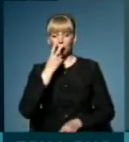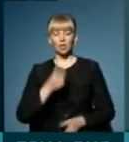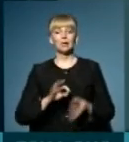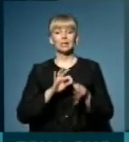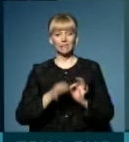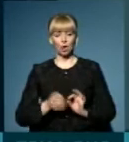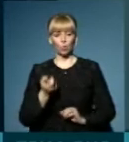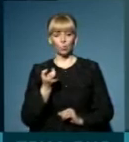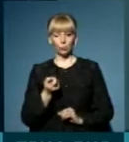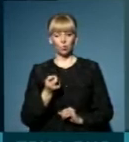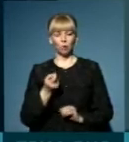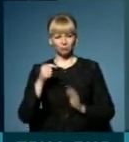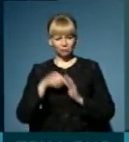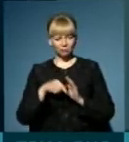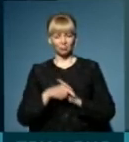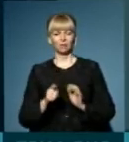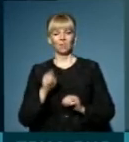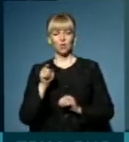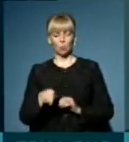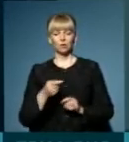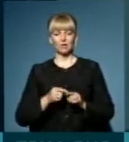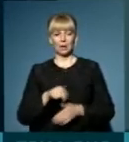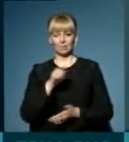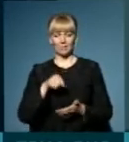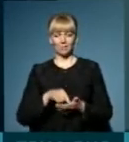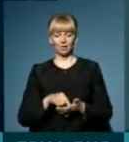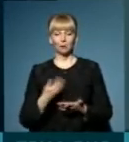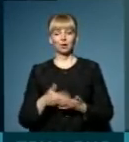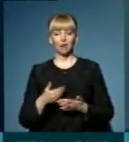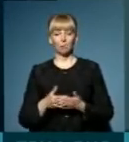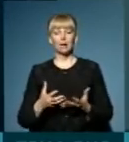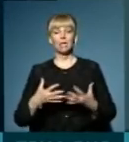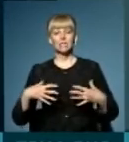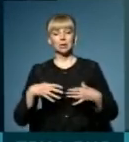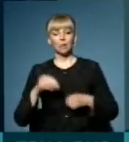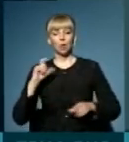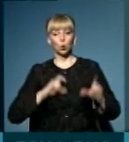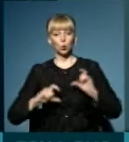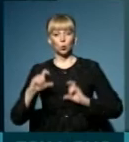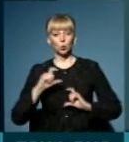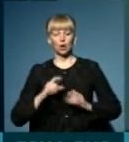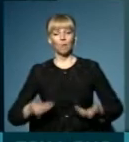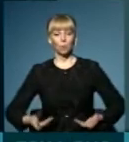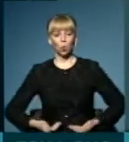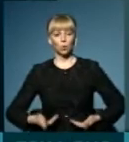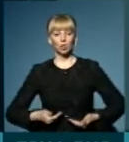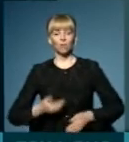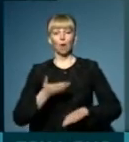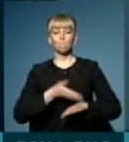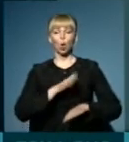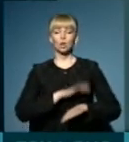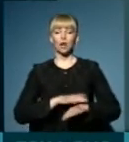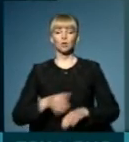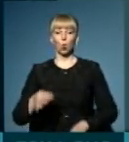детальніше, трохи уникнути, в тому числі у це питання. Ну, наприклад, сім'я студента проживає в Полтавській